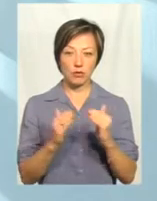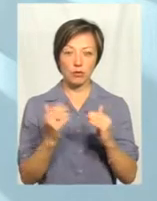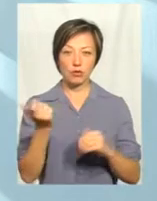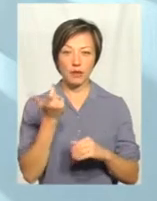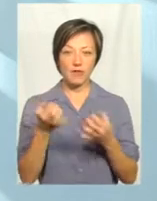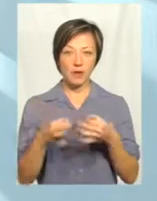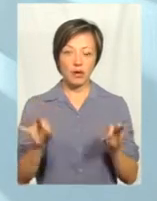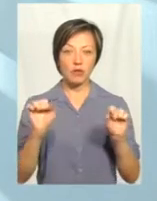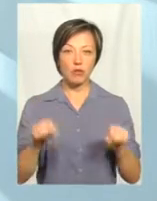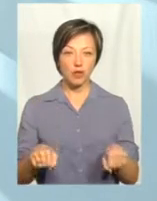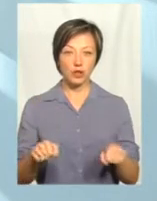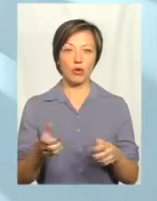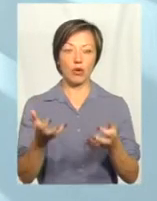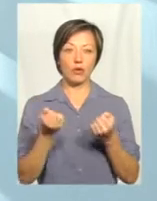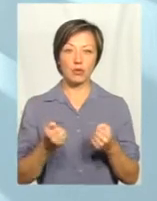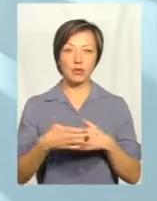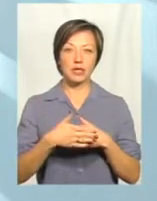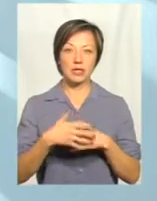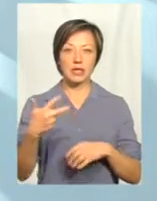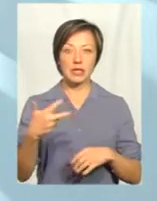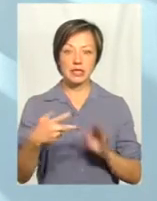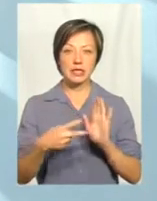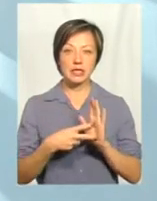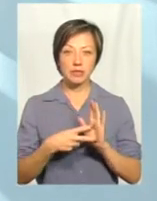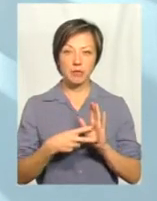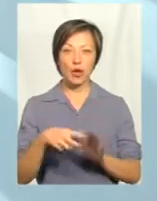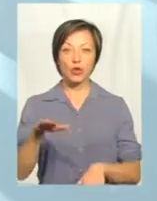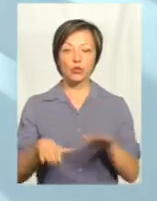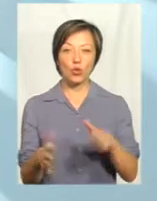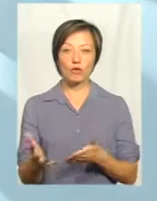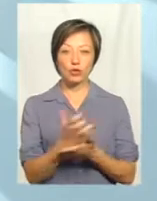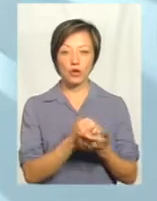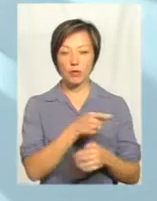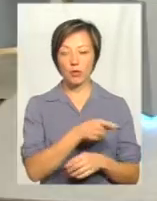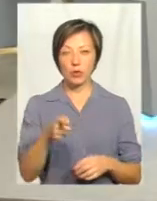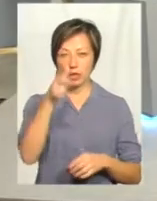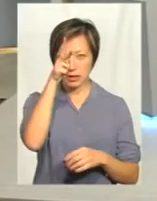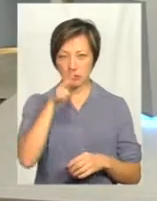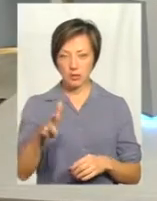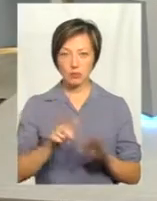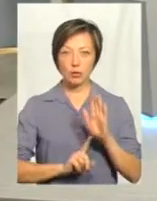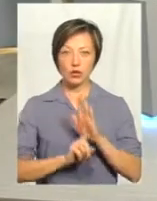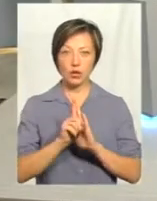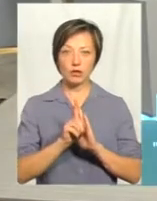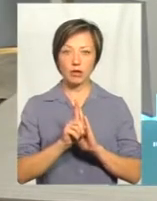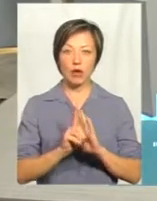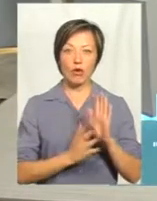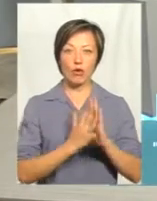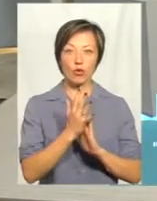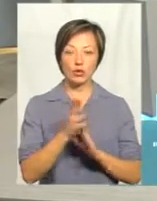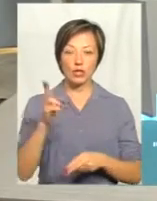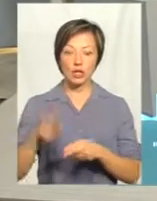вільних, можна отримати близько 37 тонн урожаїв протягом трьох місяців, від початку росту до